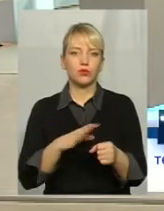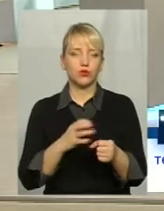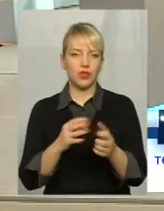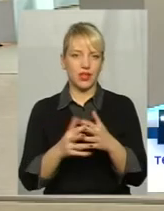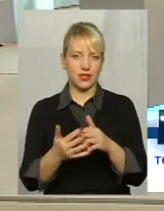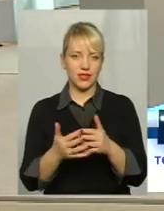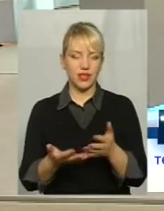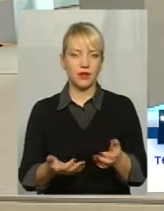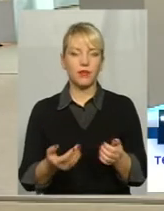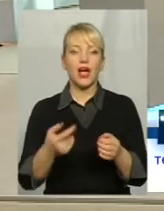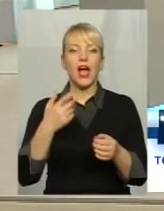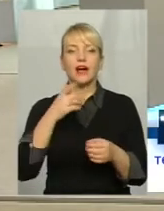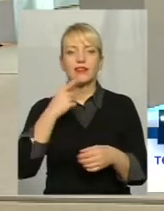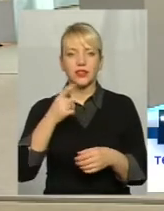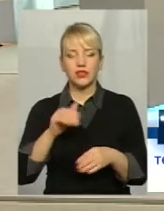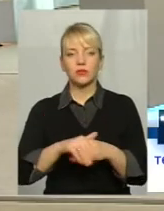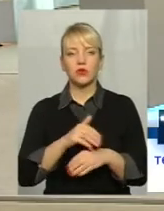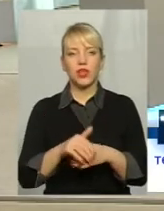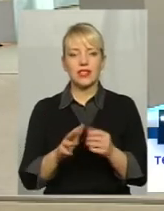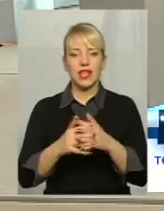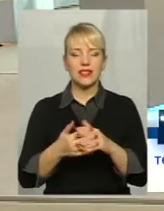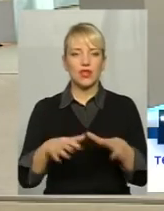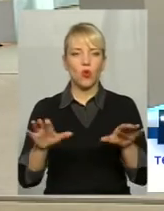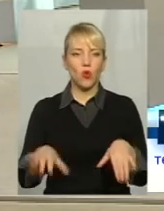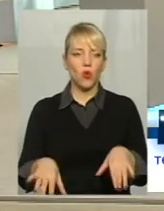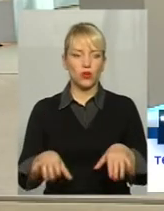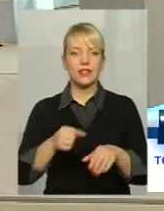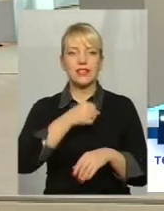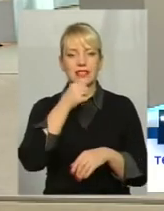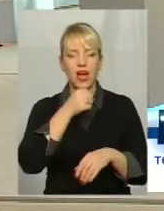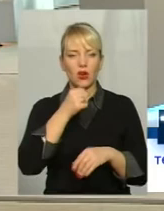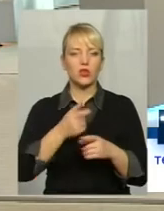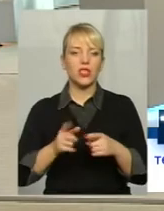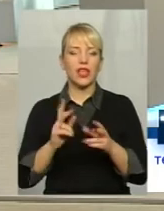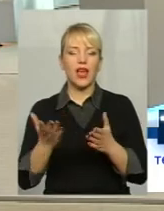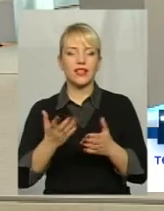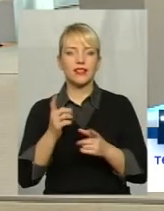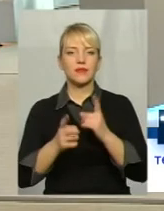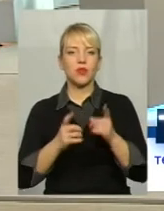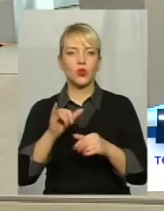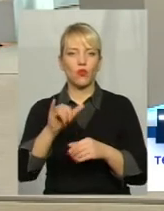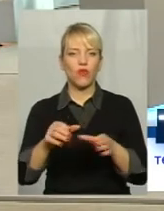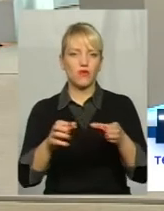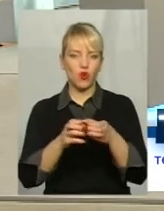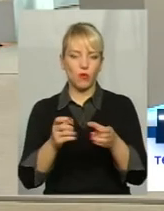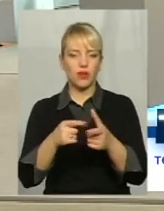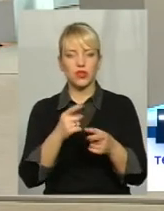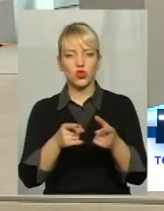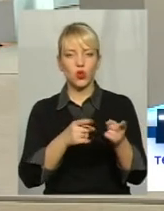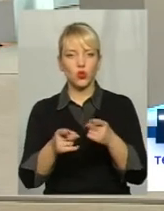Скажіть, будь ласка, а от сільські голови в статусі старост Які зміни відбуваються в вашій громаді? Чи готові вони